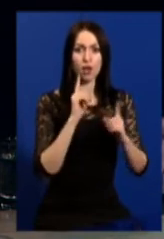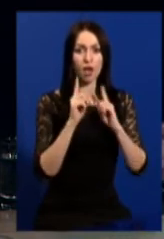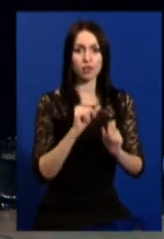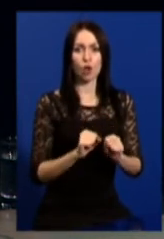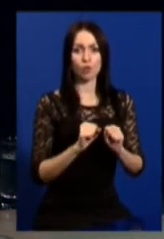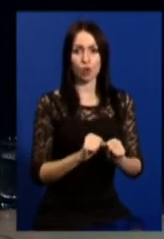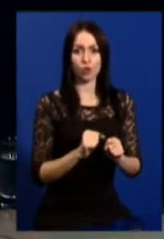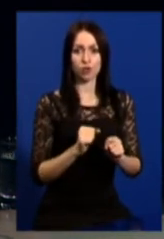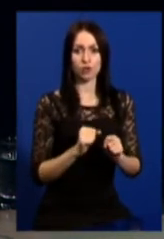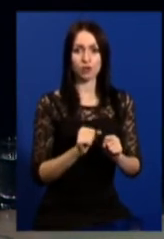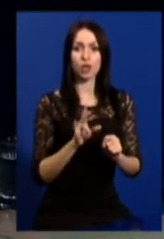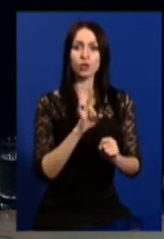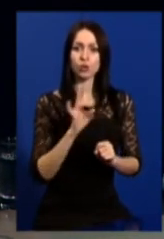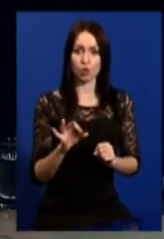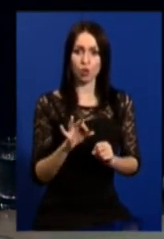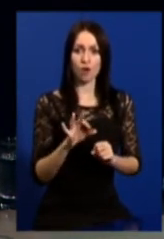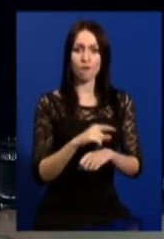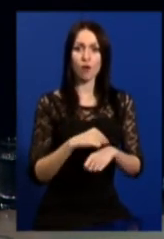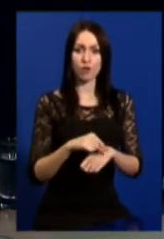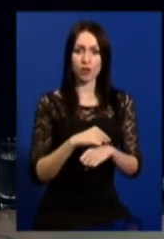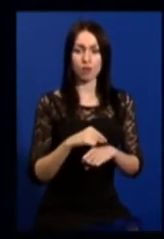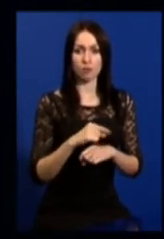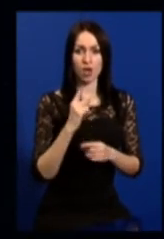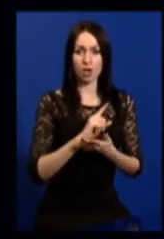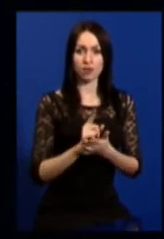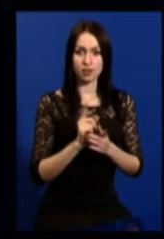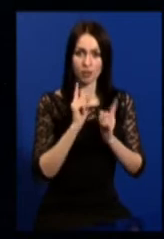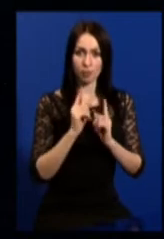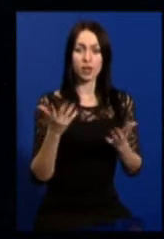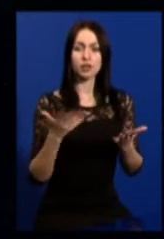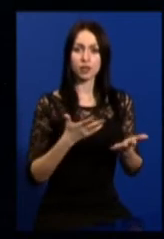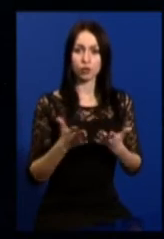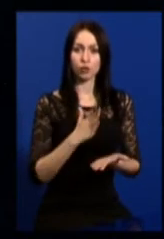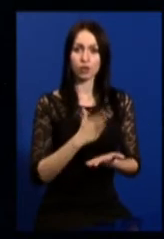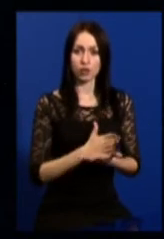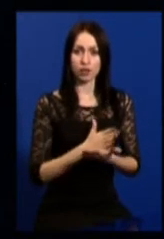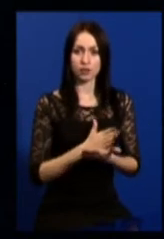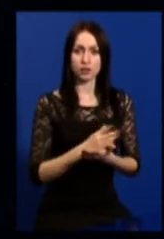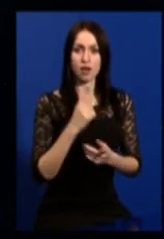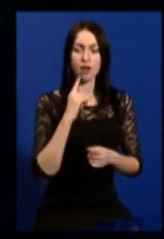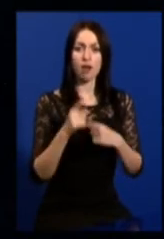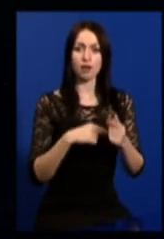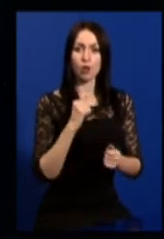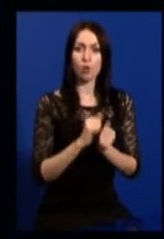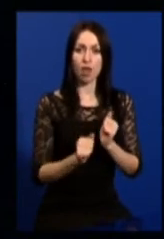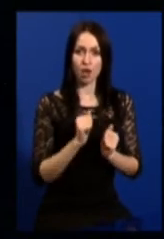оборони. Так? Але під час координаційних нарад, які відбуваються регулярно,